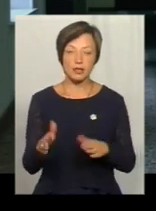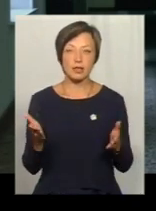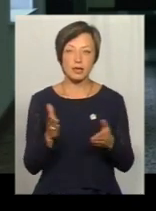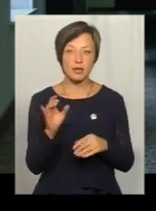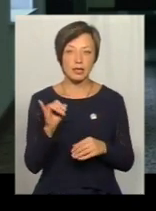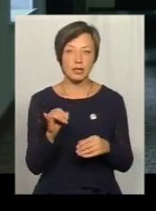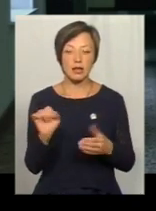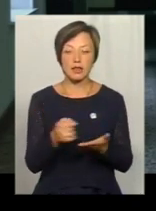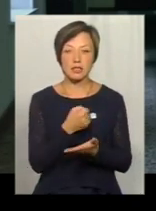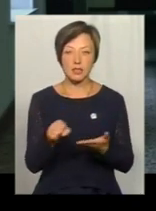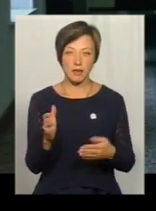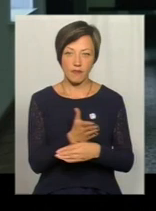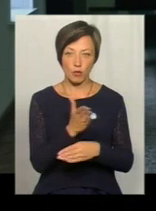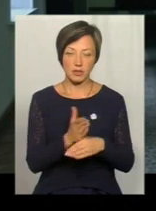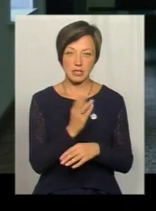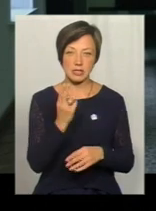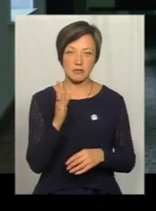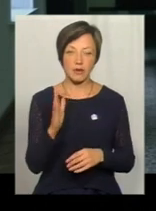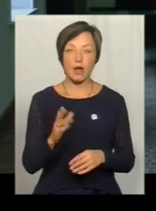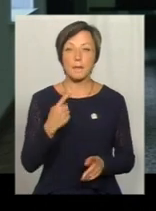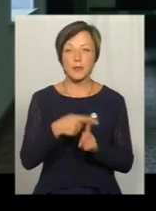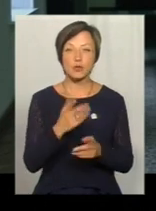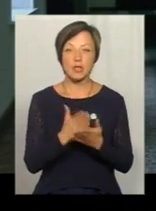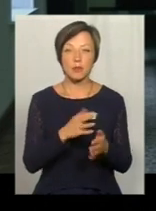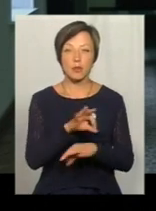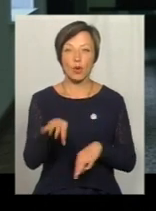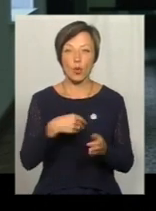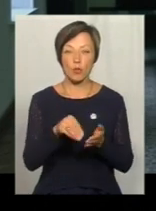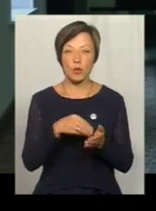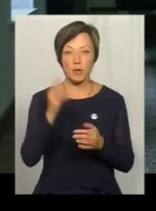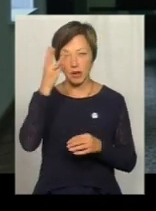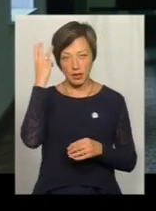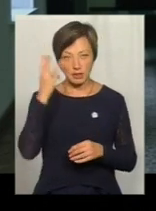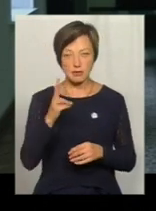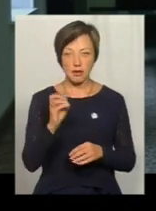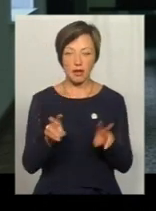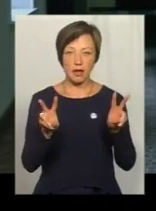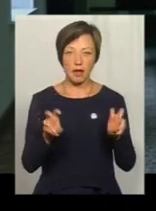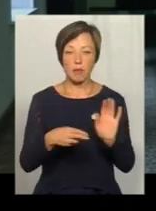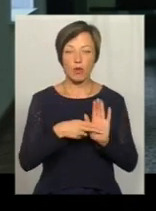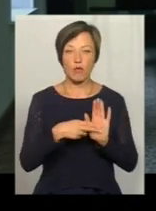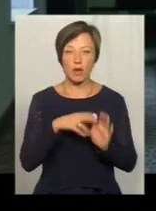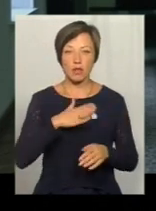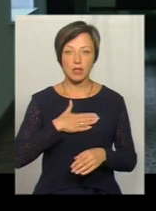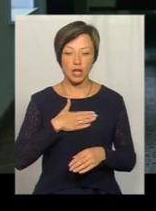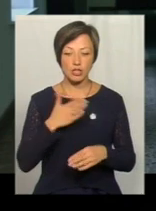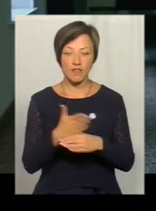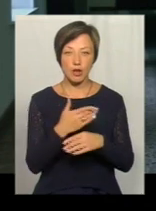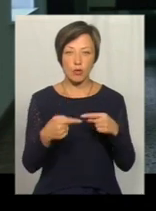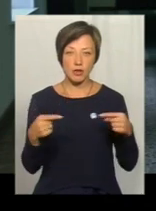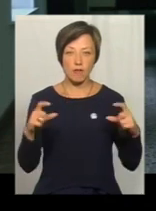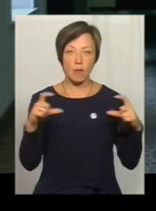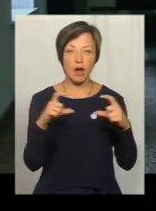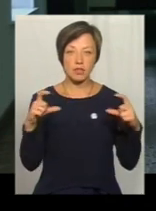текстильних виробництв. Плюс є такі проєкти, як Купуй Хмельницький, який передбачає маркування наших виробників в